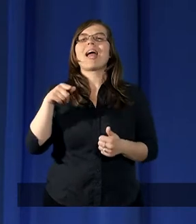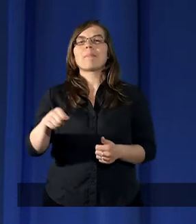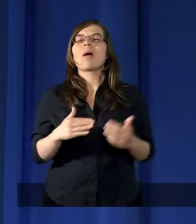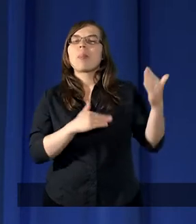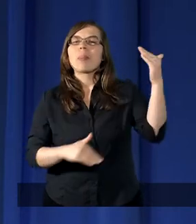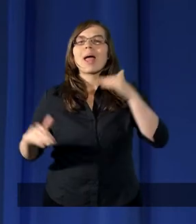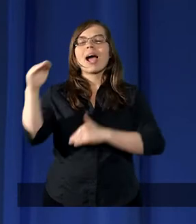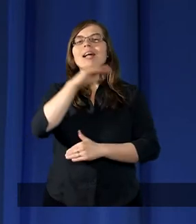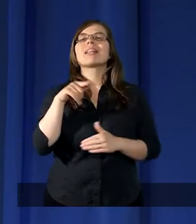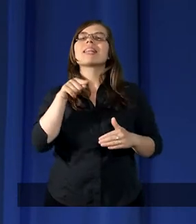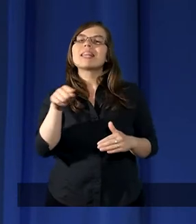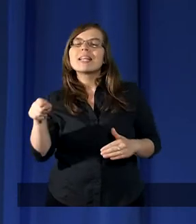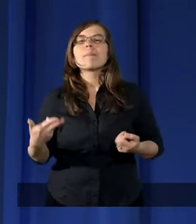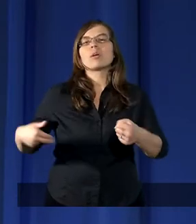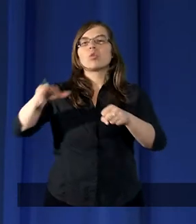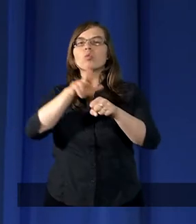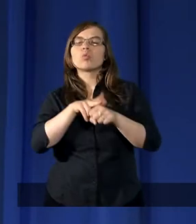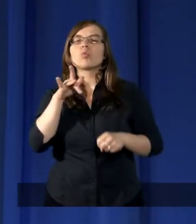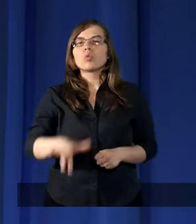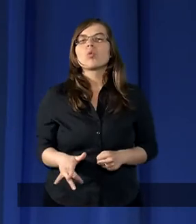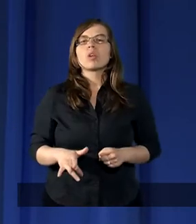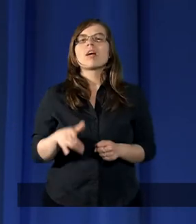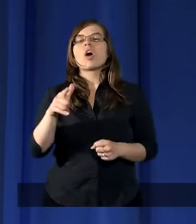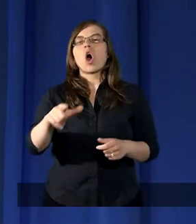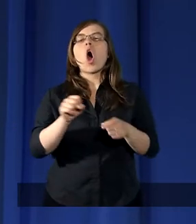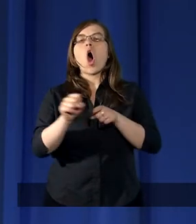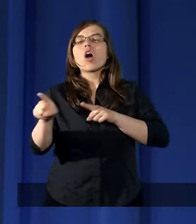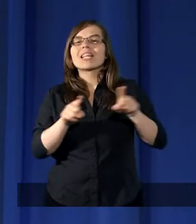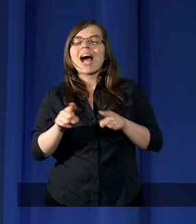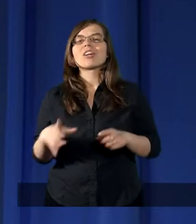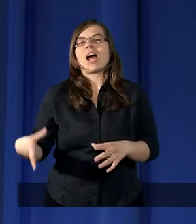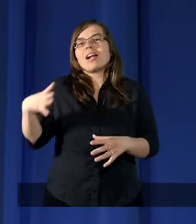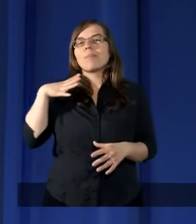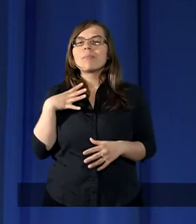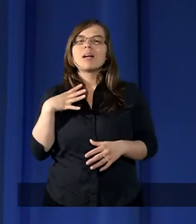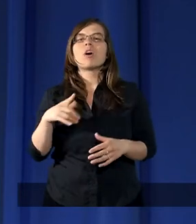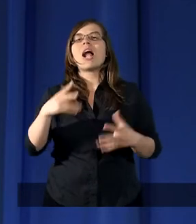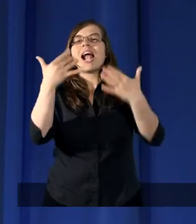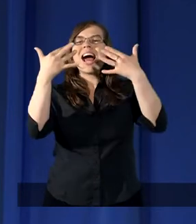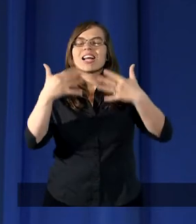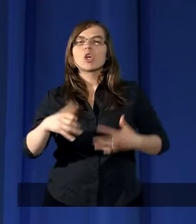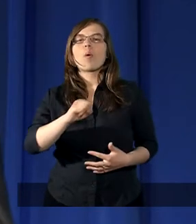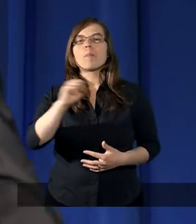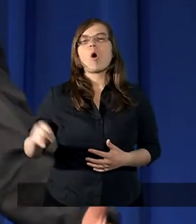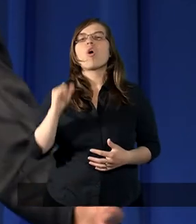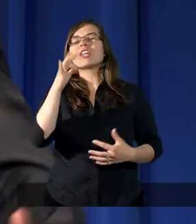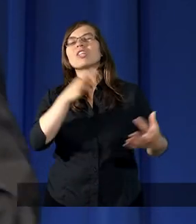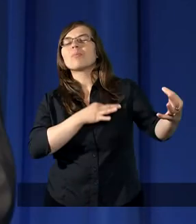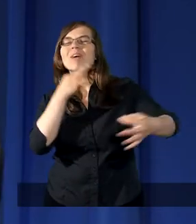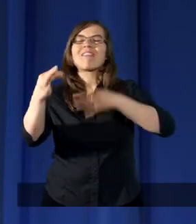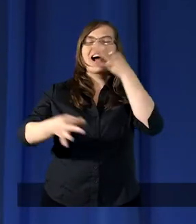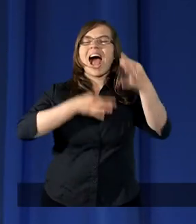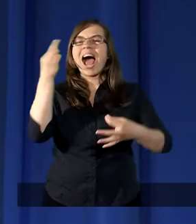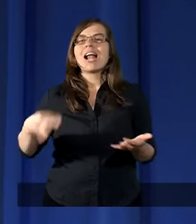nad tymi, którzy oznaczali, byli liczbą i śpiewali